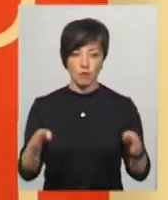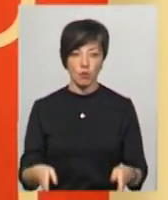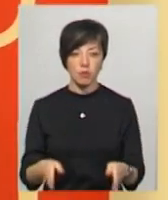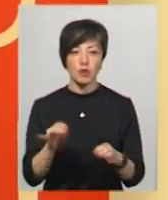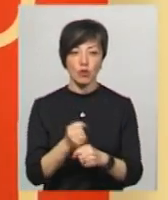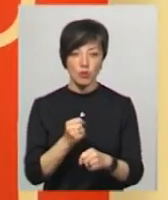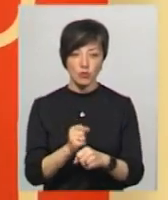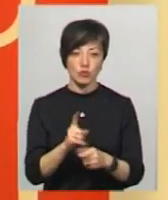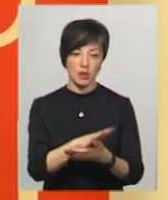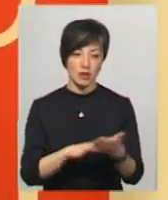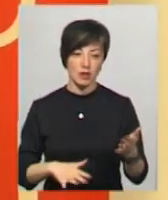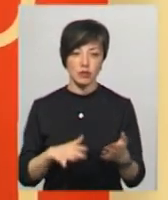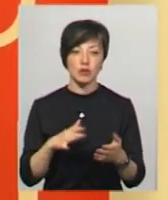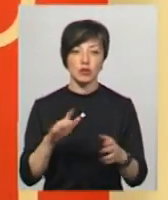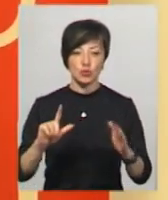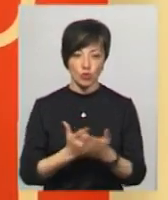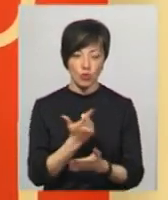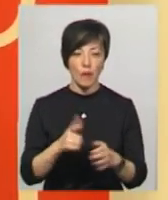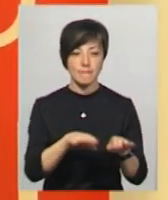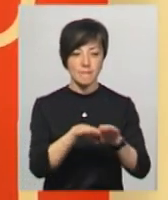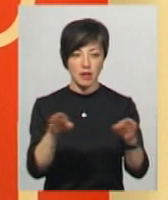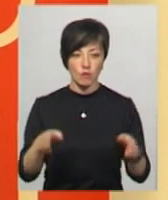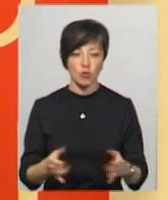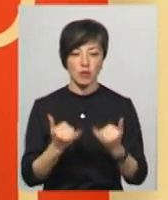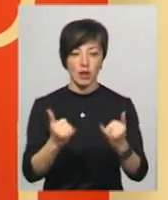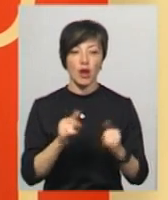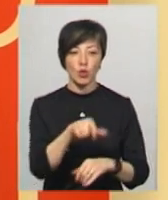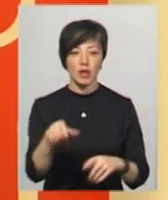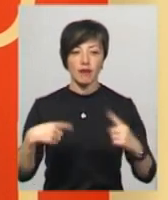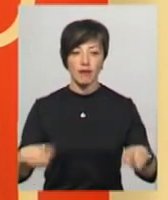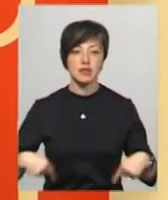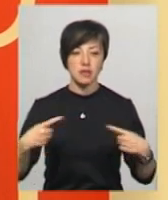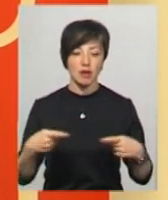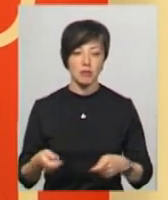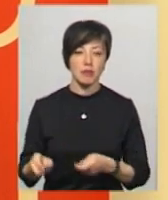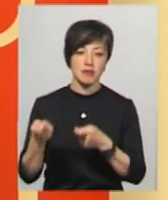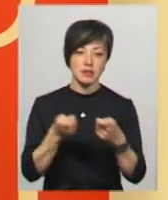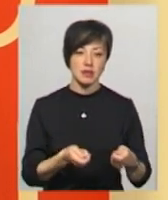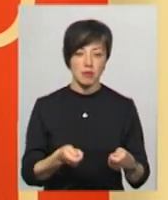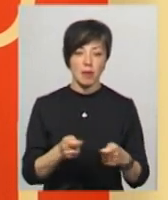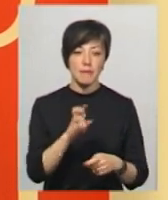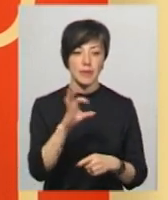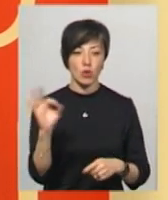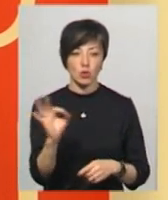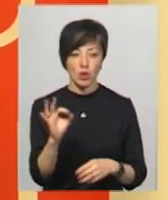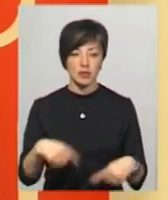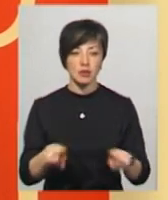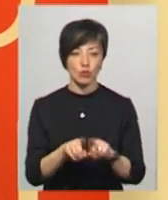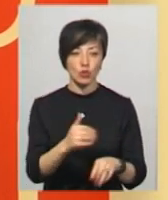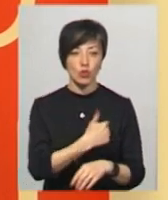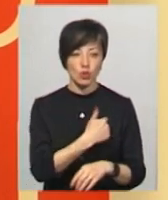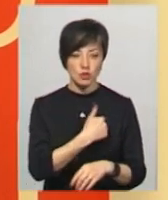і що ми будемо робити. Ми зробимо знову такі платформи для людей на візках, привеземо біотуалети, також хочемо довести